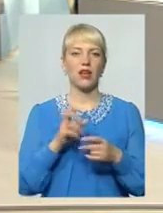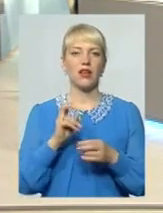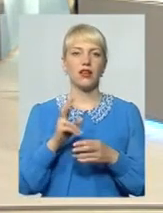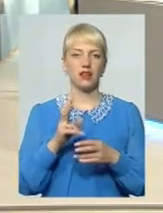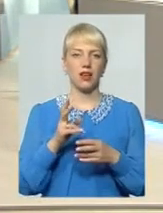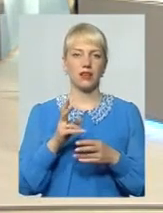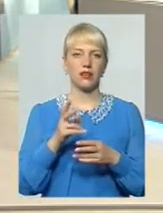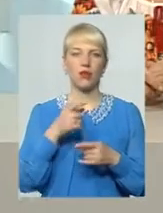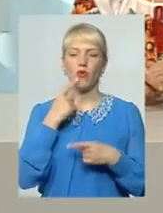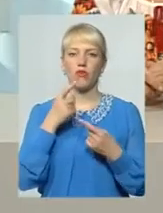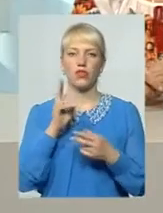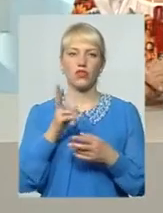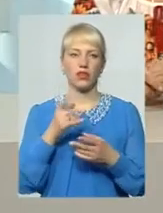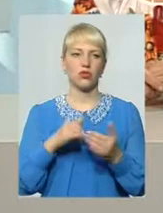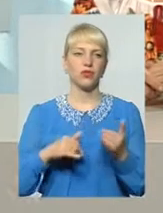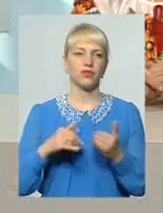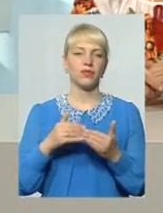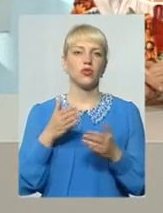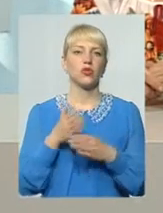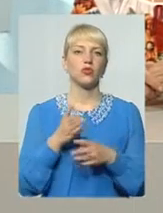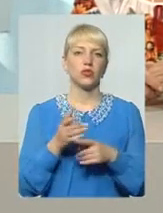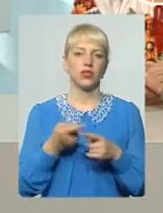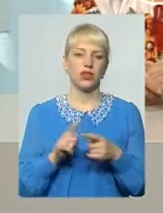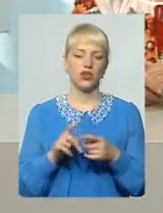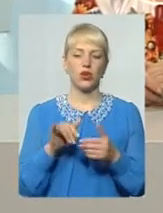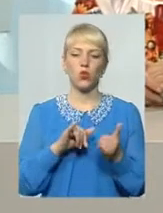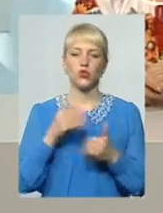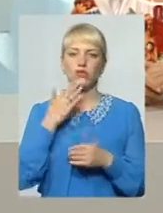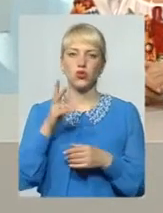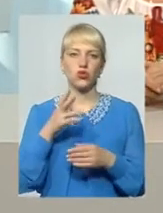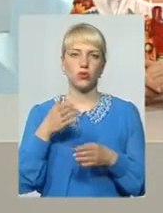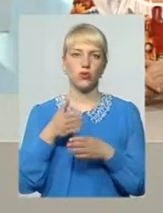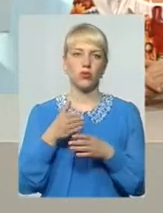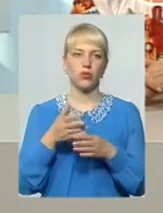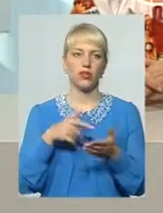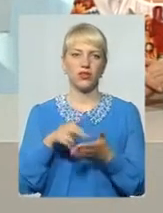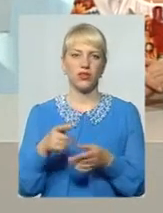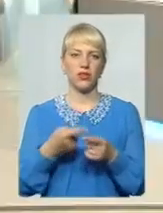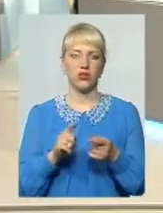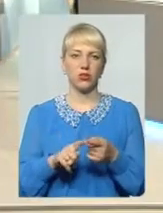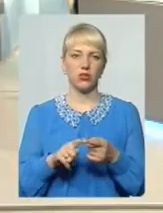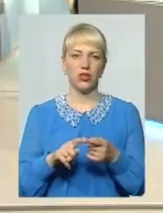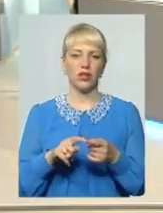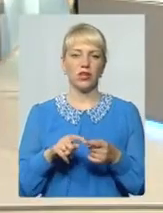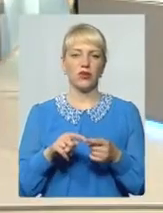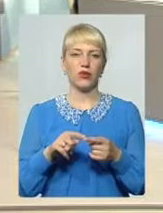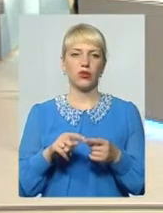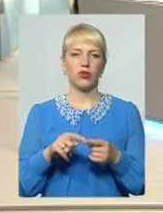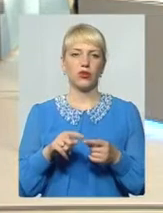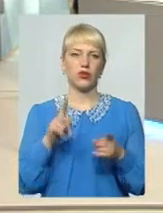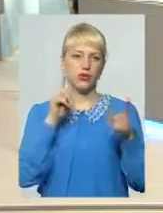підступитися Тому що підкажете, куди нам звернутися, щоб їм допомогти вийти з цього стану Дякую